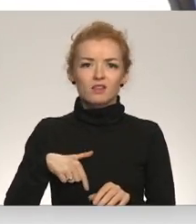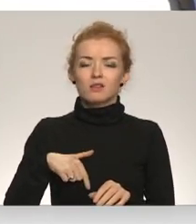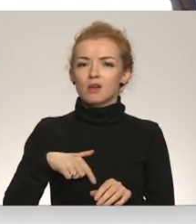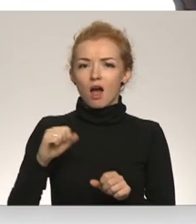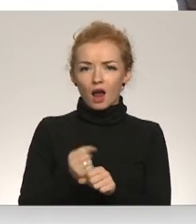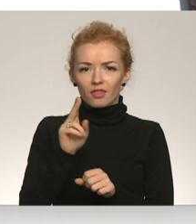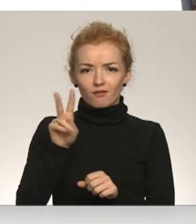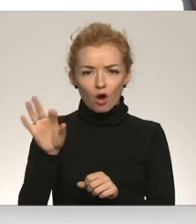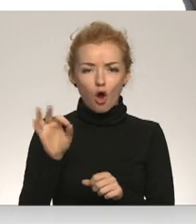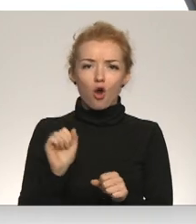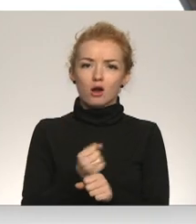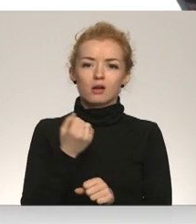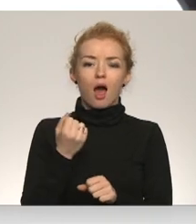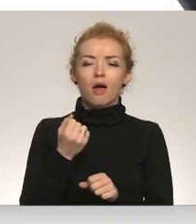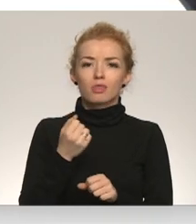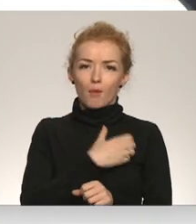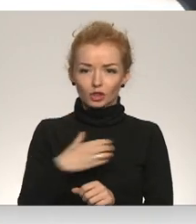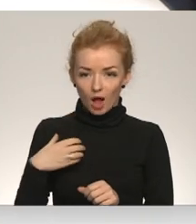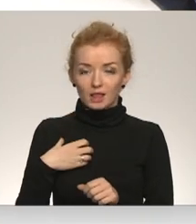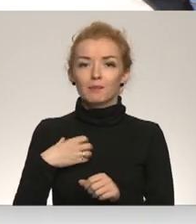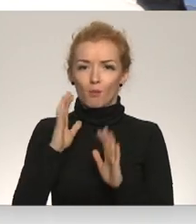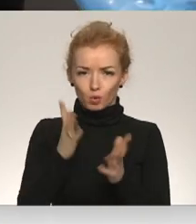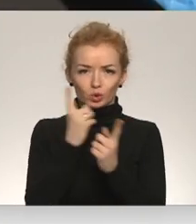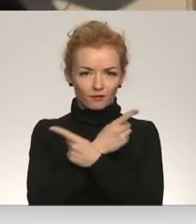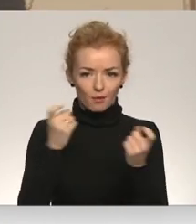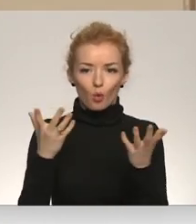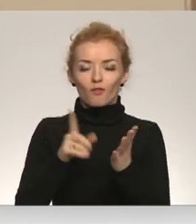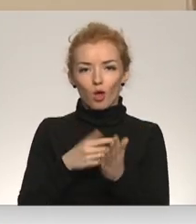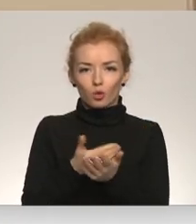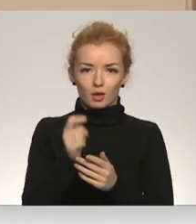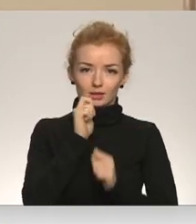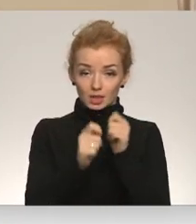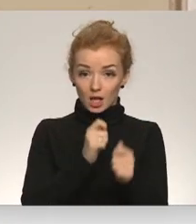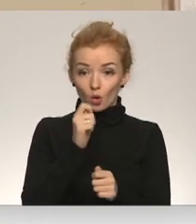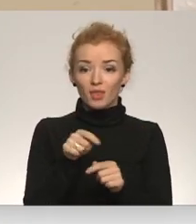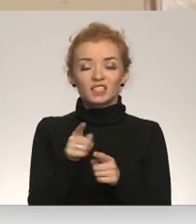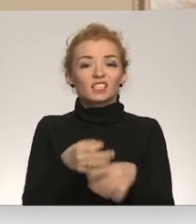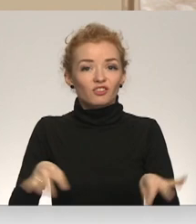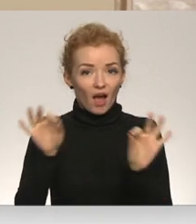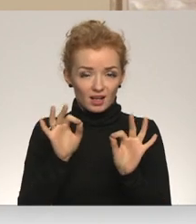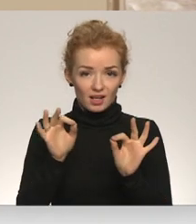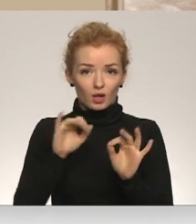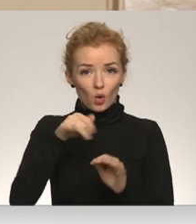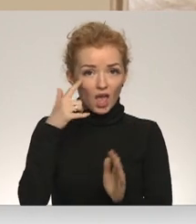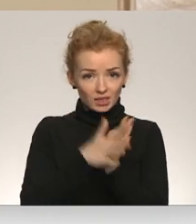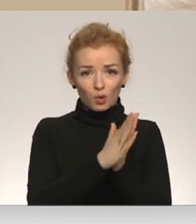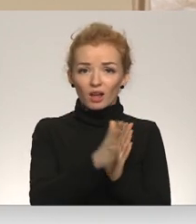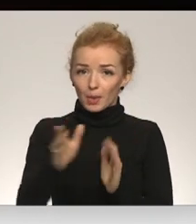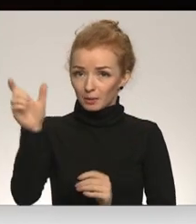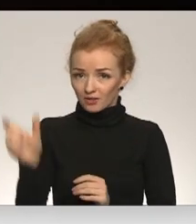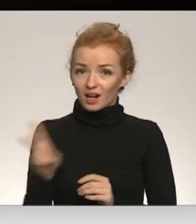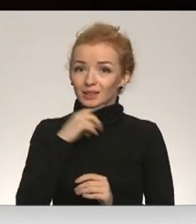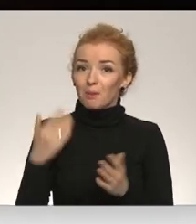organizācijām, kur varēs iet, nodot vajadzīgo. Tas ir viens no svarīgākajiem aspektiem, kas jāsaprot ik vienam, kurš vēlas